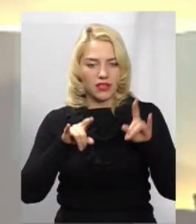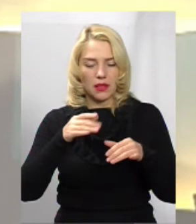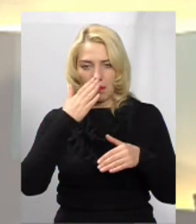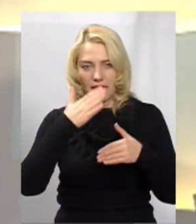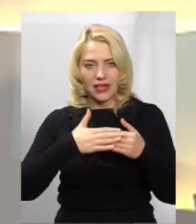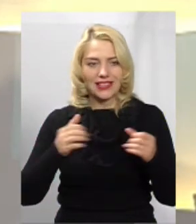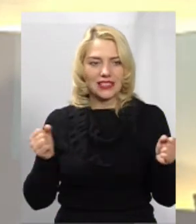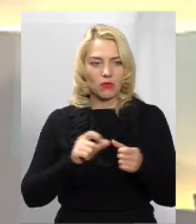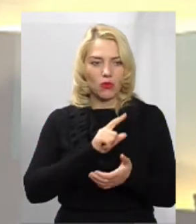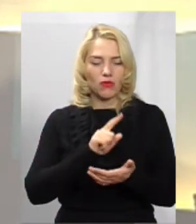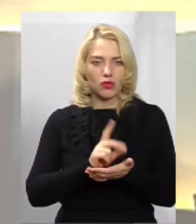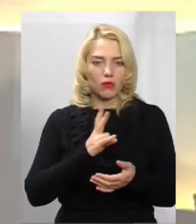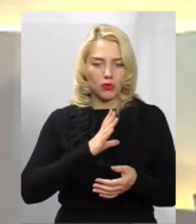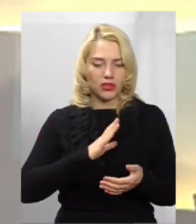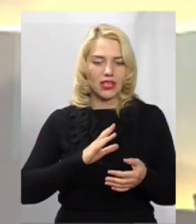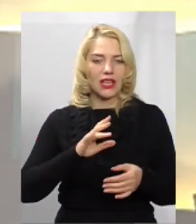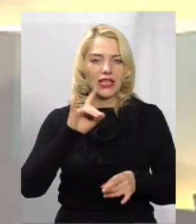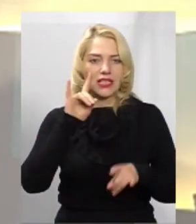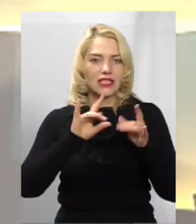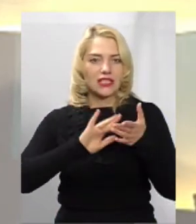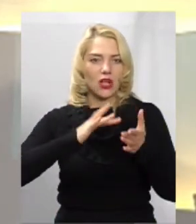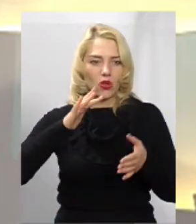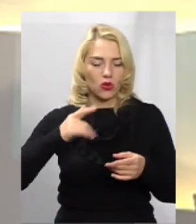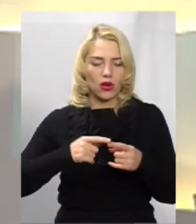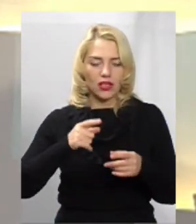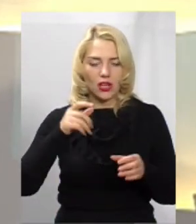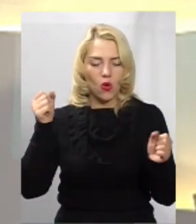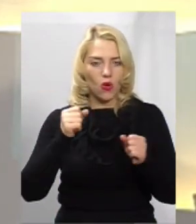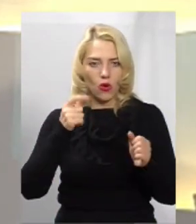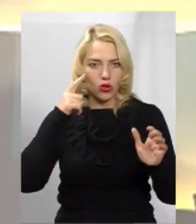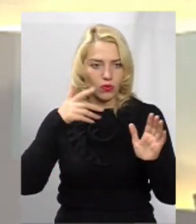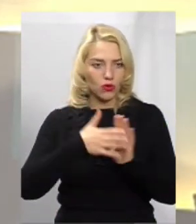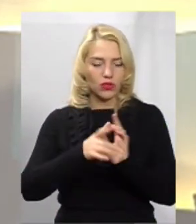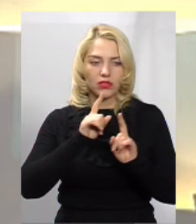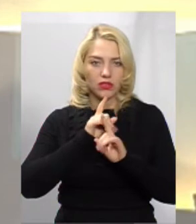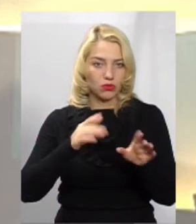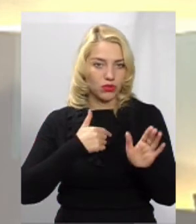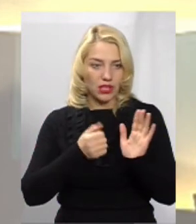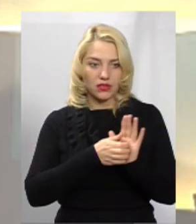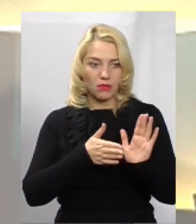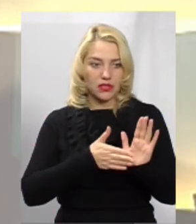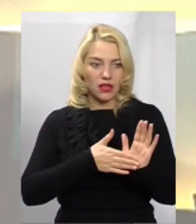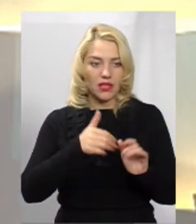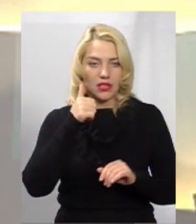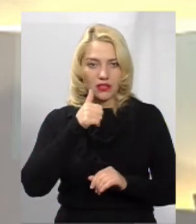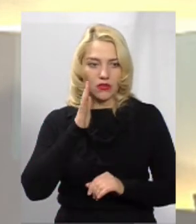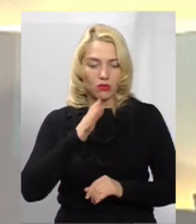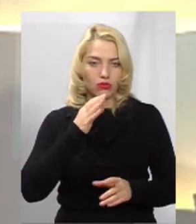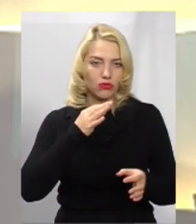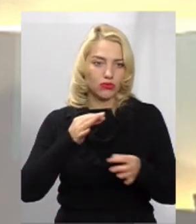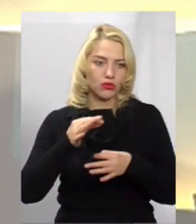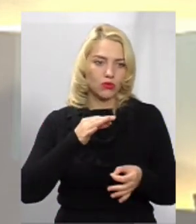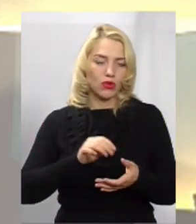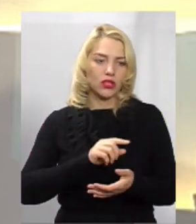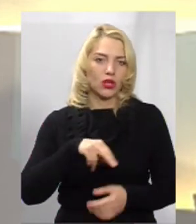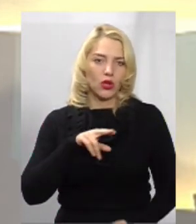бути обов'язково заскалені і цілі. Холод через них проходити не буде. Я записав і буду завтра мати обов'язкову